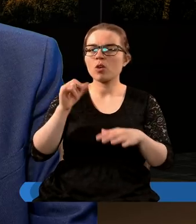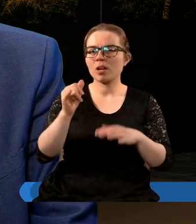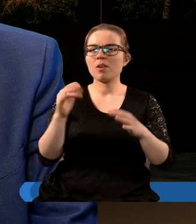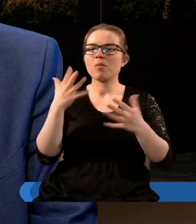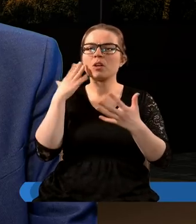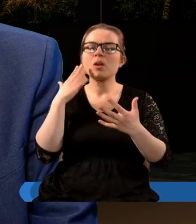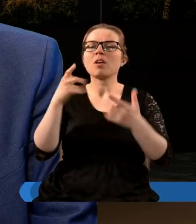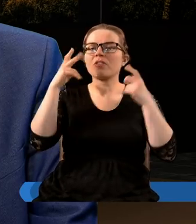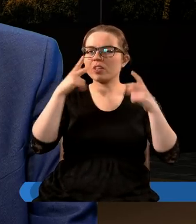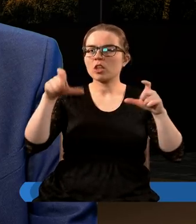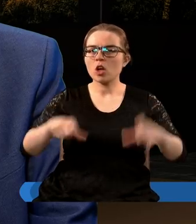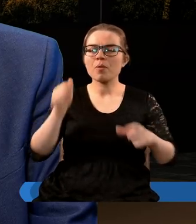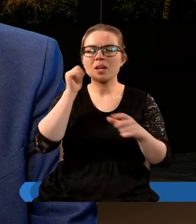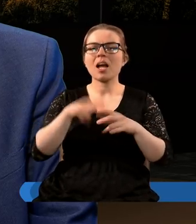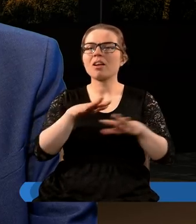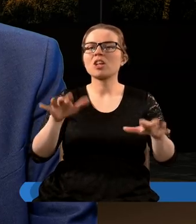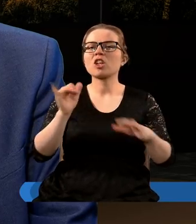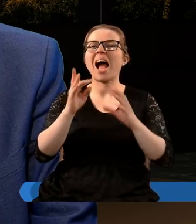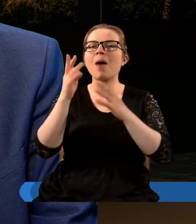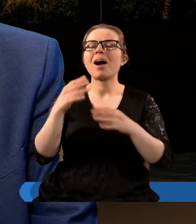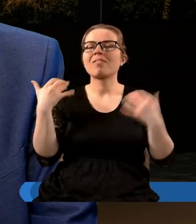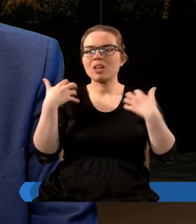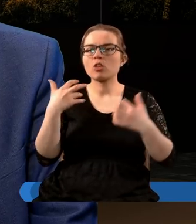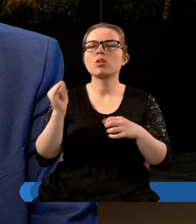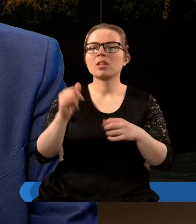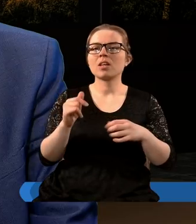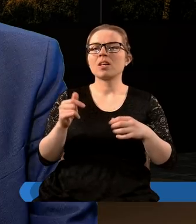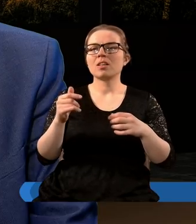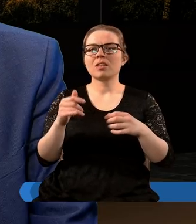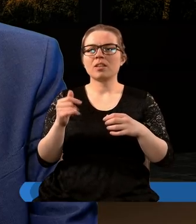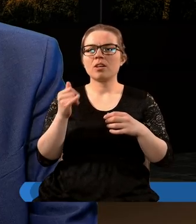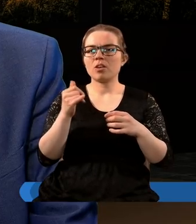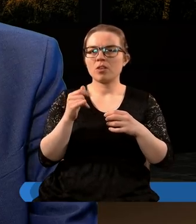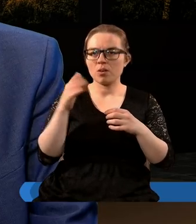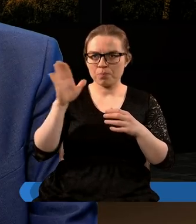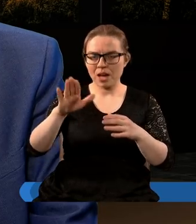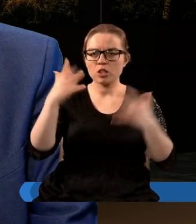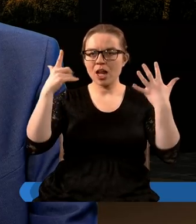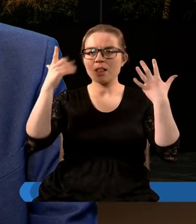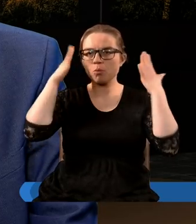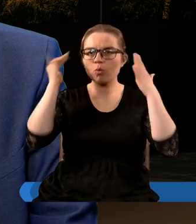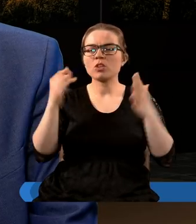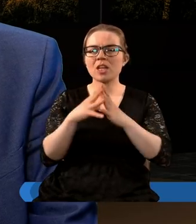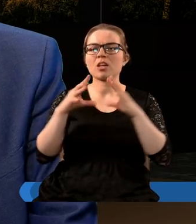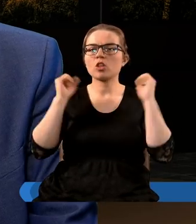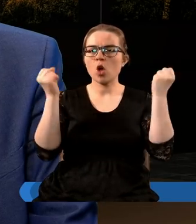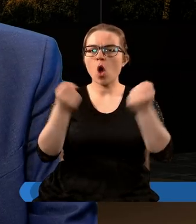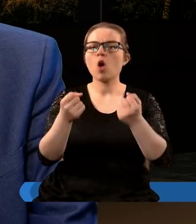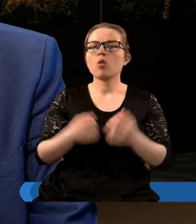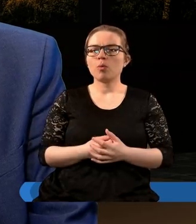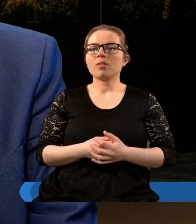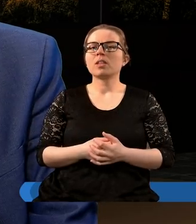pustyni, widziałem kobietę siedzącą na czerwonym, jak szkarłat zwierzęciu, pełną bluźnierszych imion, mających siedem głów i dziesięć rogów.